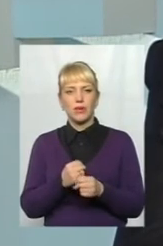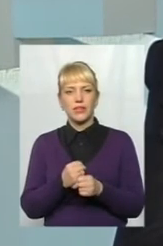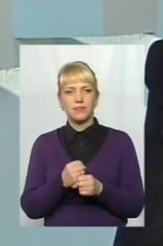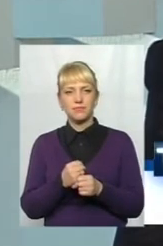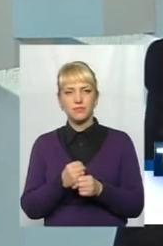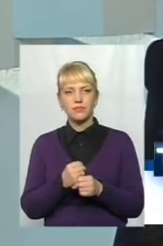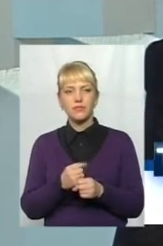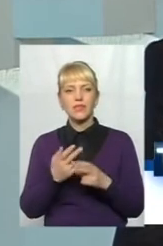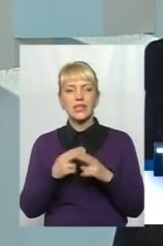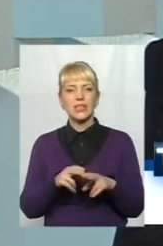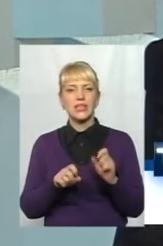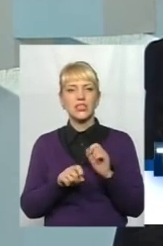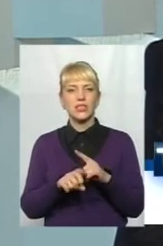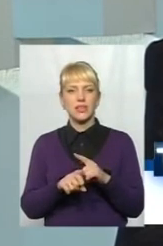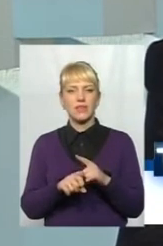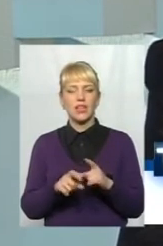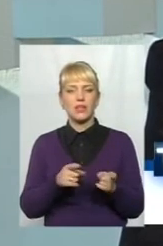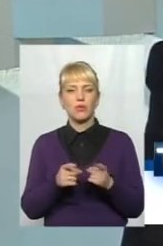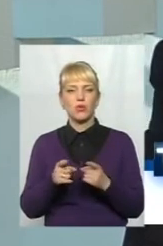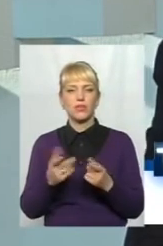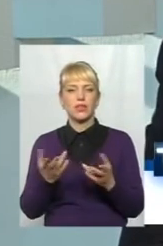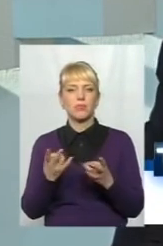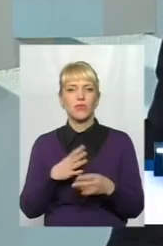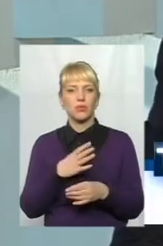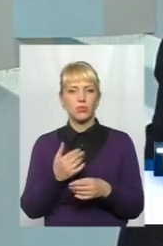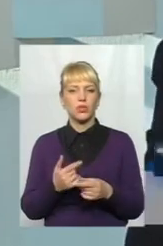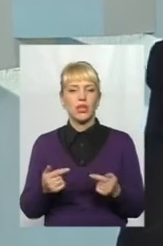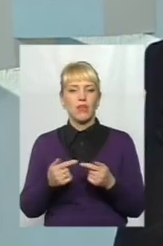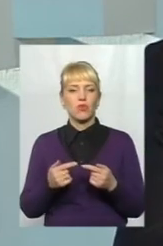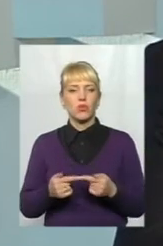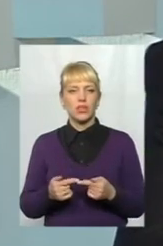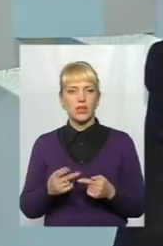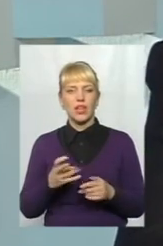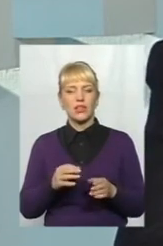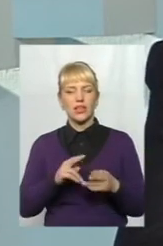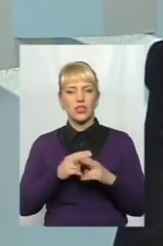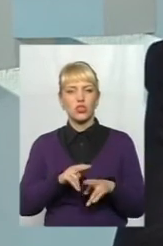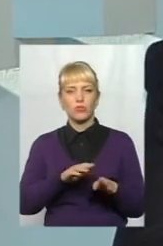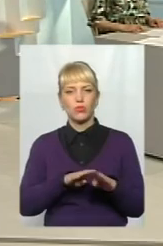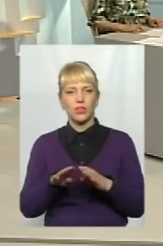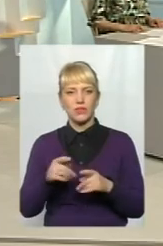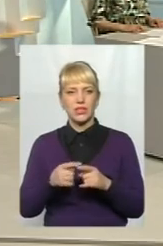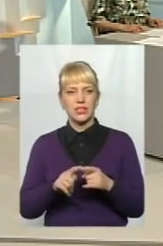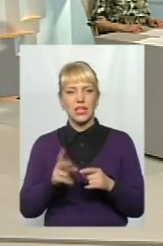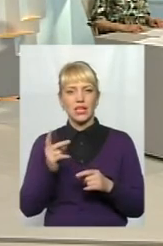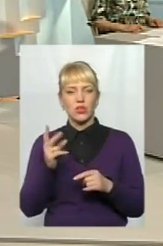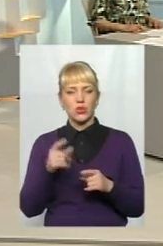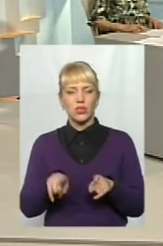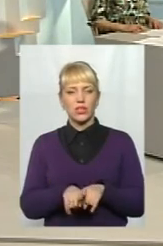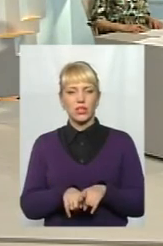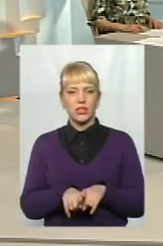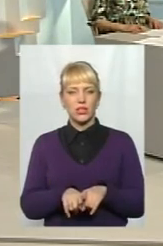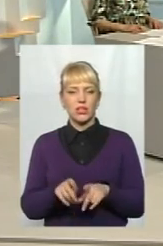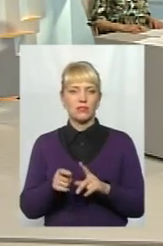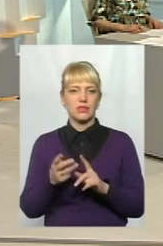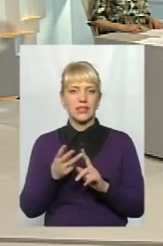технічне завдання до проєктування, яке воно має бути конкретно вже на технічному рівні. І це другий, такий, ще, чи вже